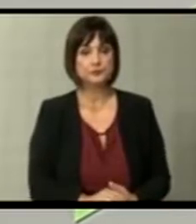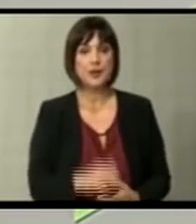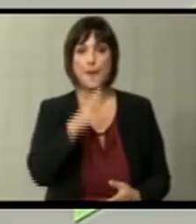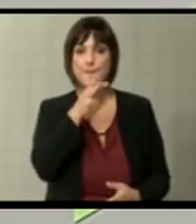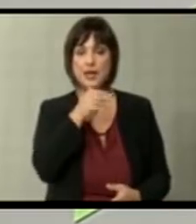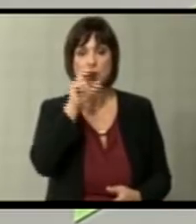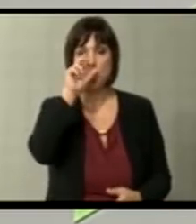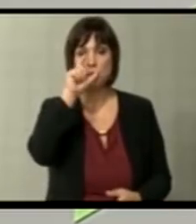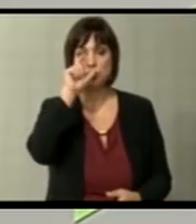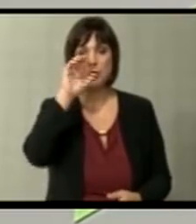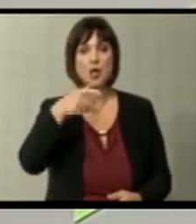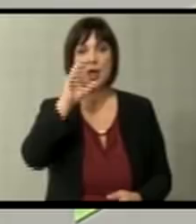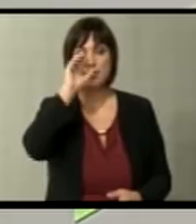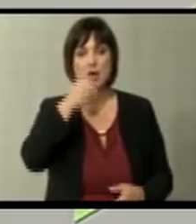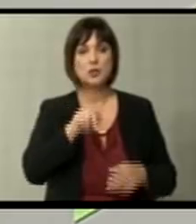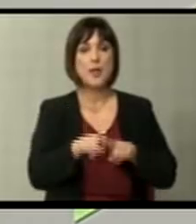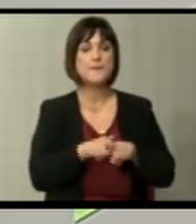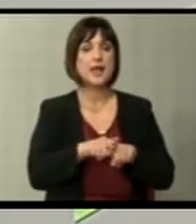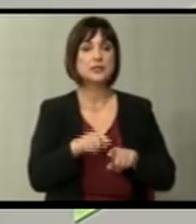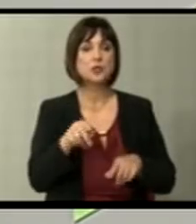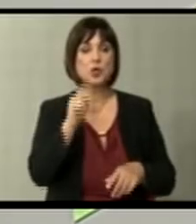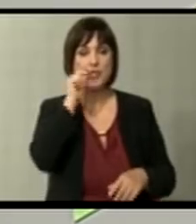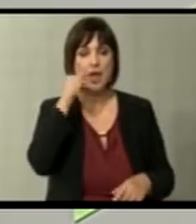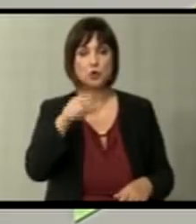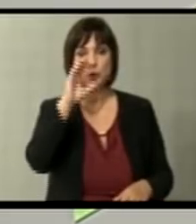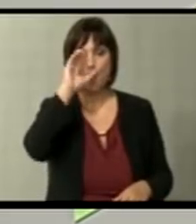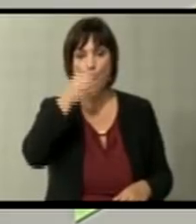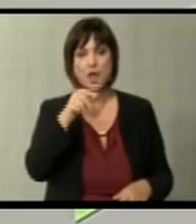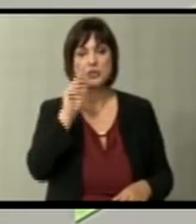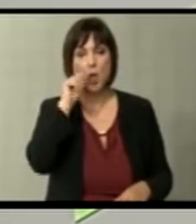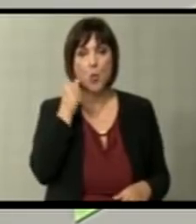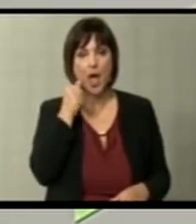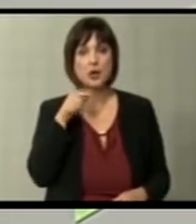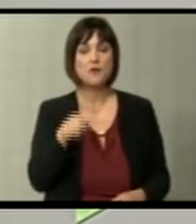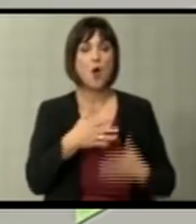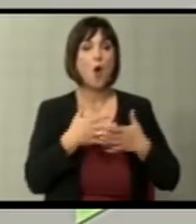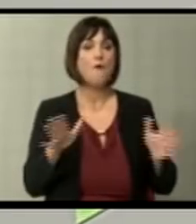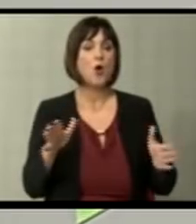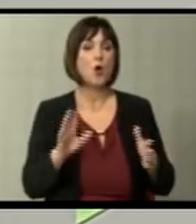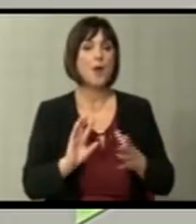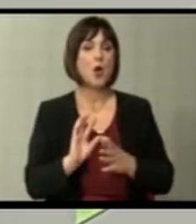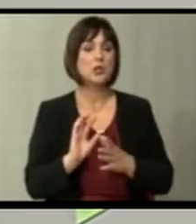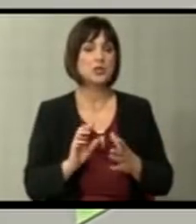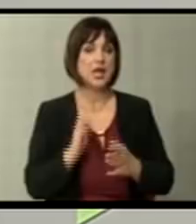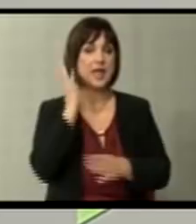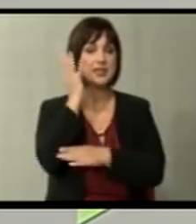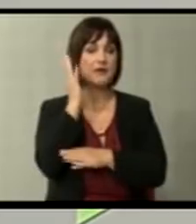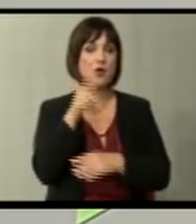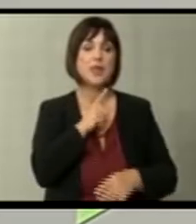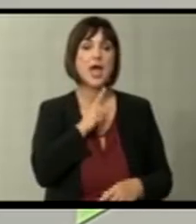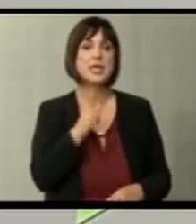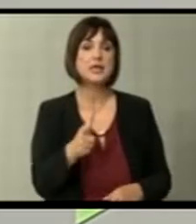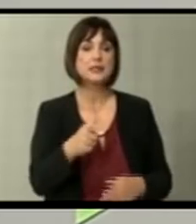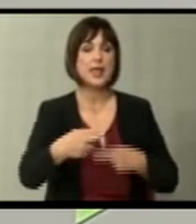македонскиот народ е братски народ со бугарскиот народ. Во големото дрво на јазиците